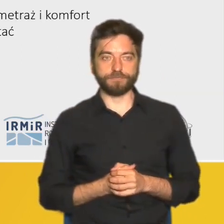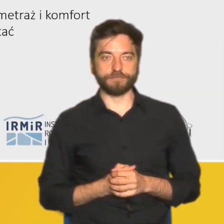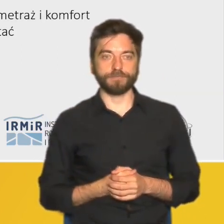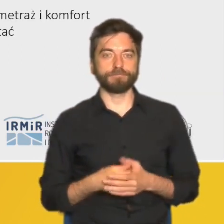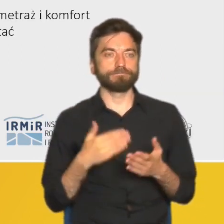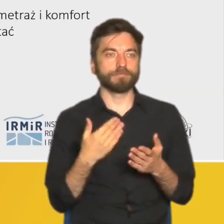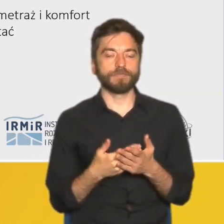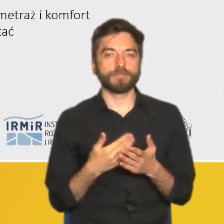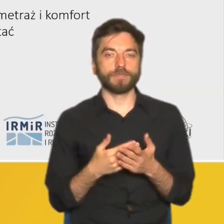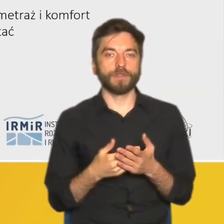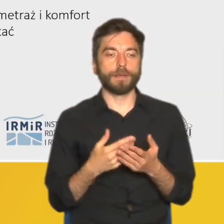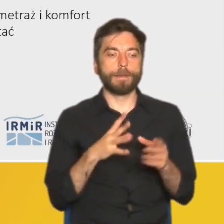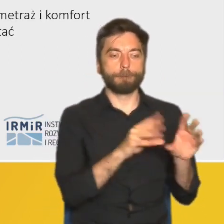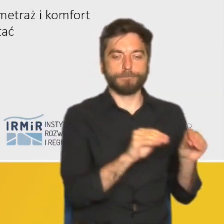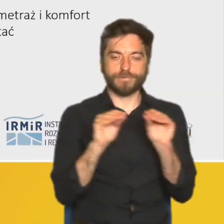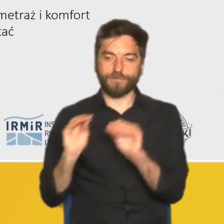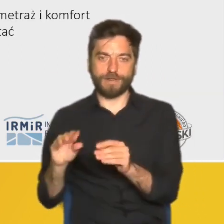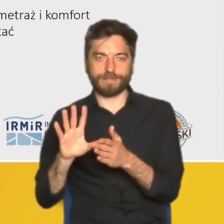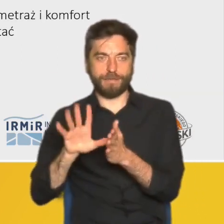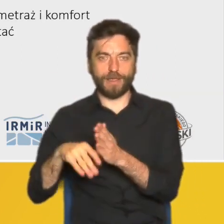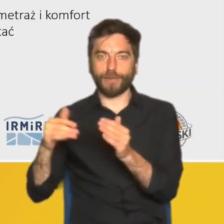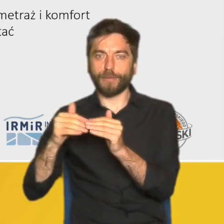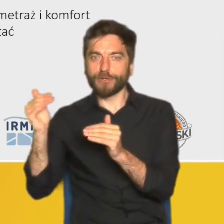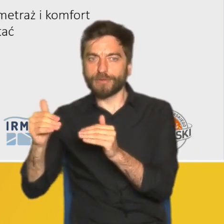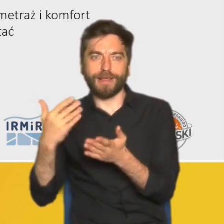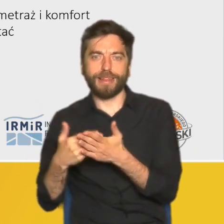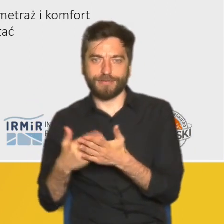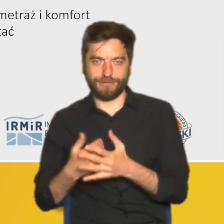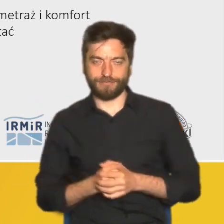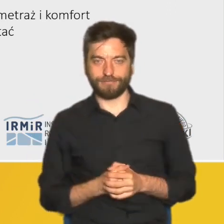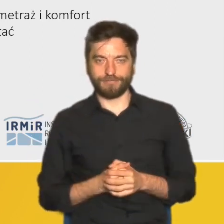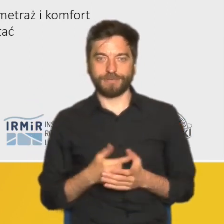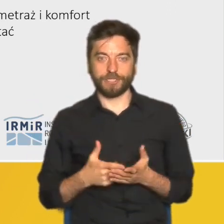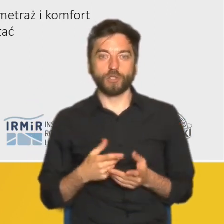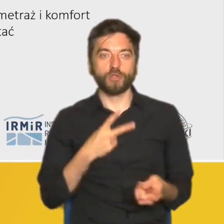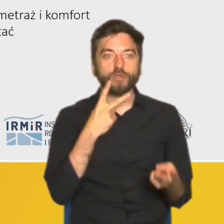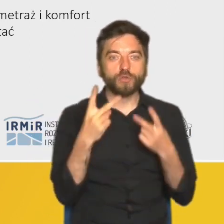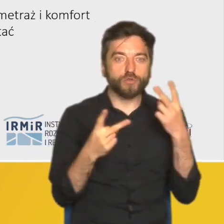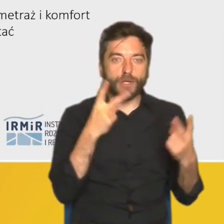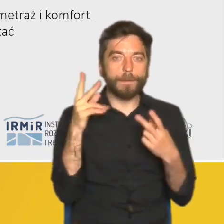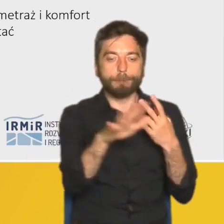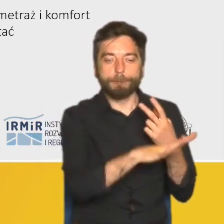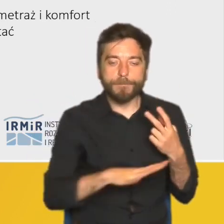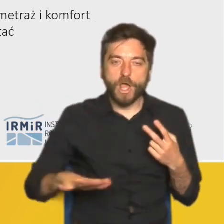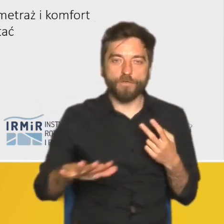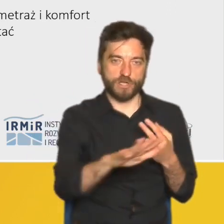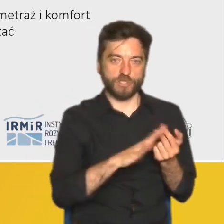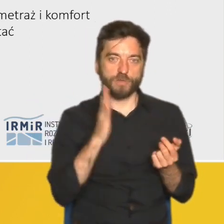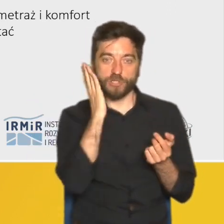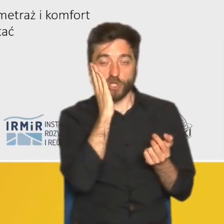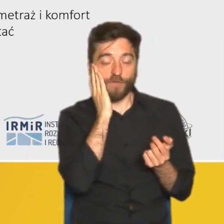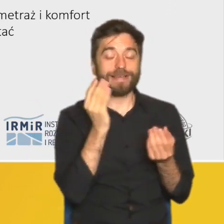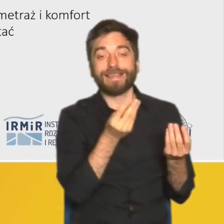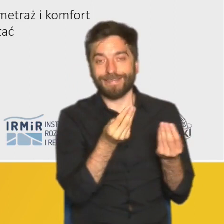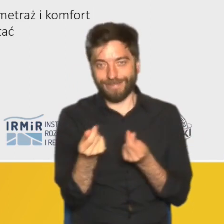Dlaczego przeprowadzamy się na przedmieście? Zasadniczym absolutnie powodem przeprowadzek jest poszukiwanie powierzchni mieszkanowej za możliwą do zapłacenia